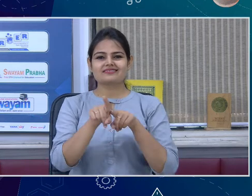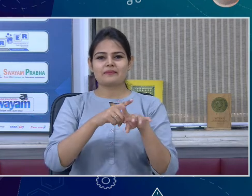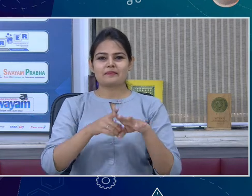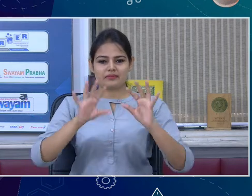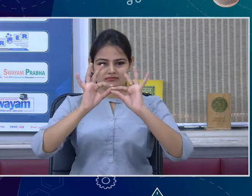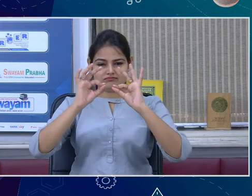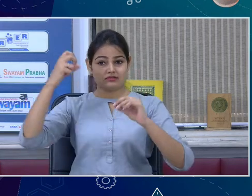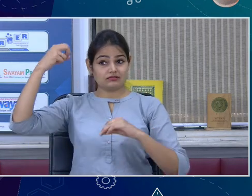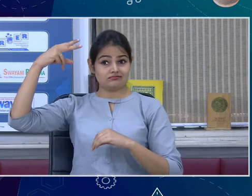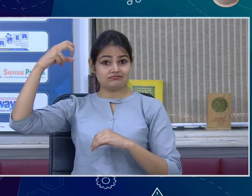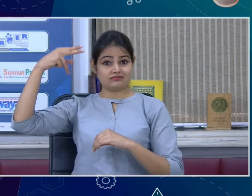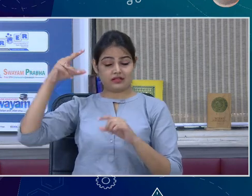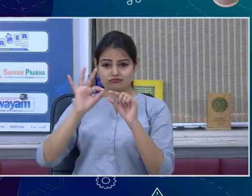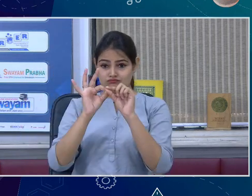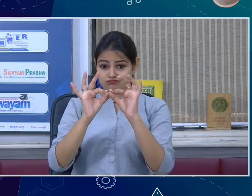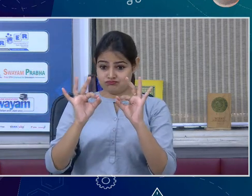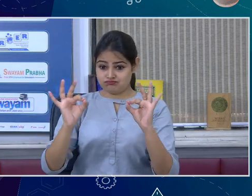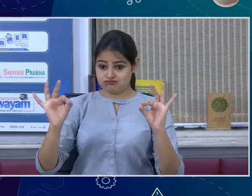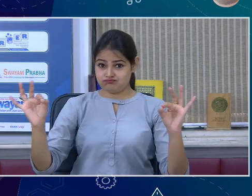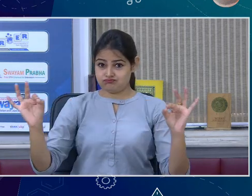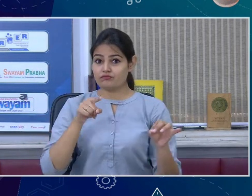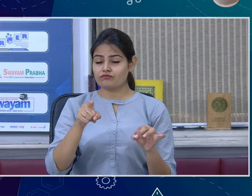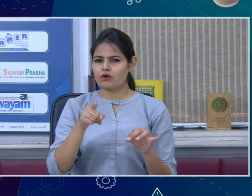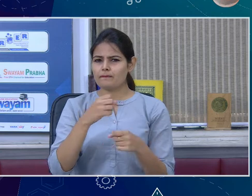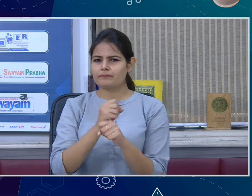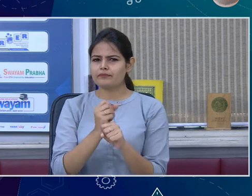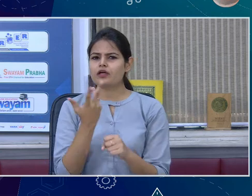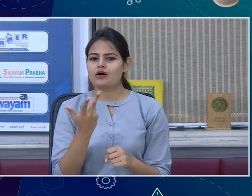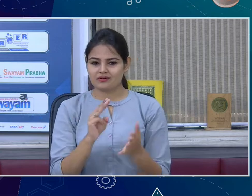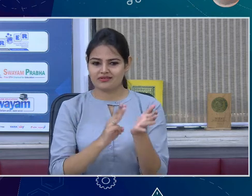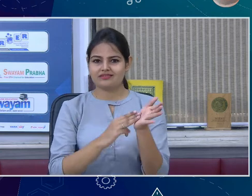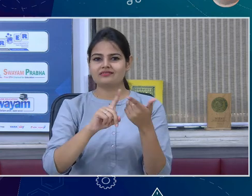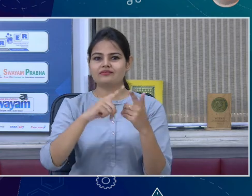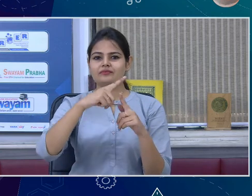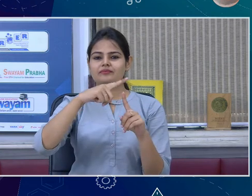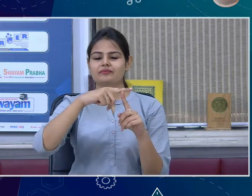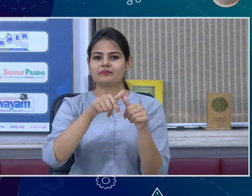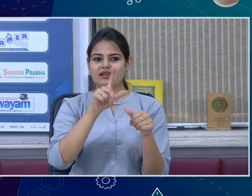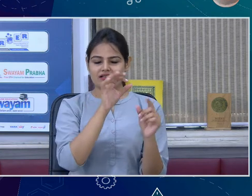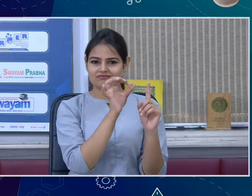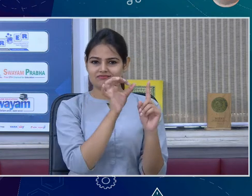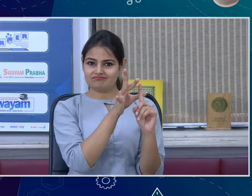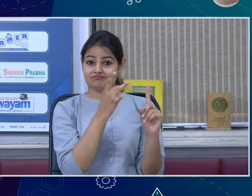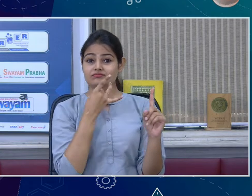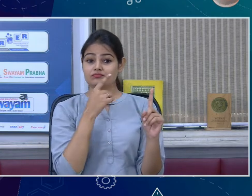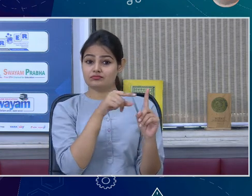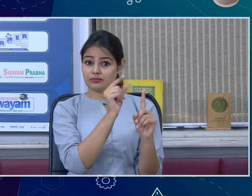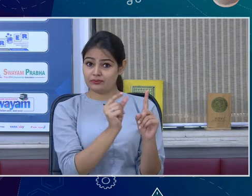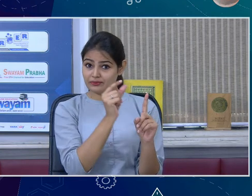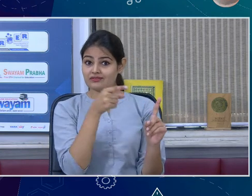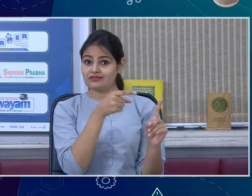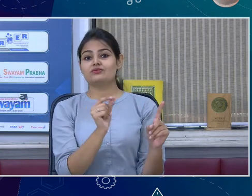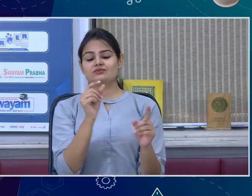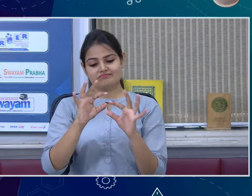are user of wires, and they made metals, and they are good conductor. A common science question is, they are the good